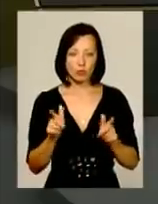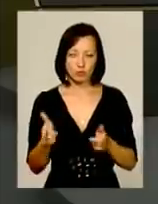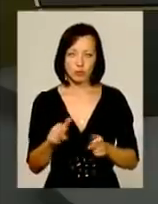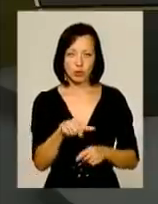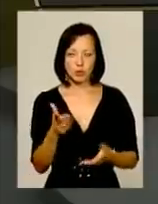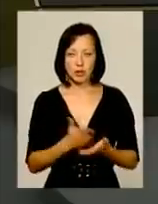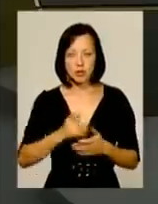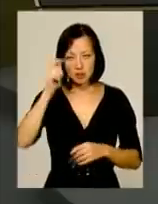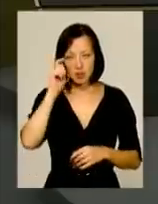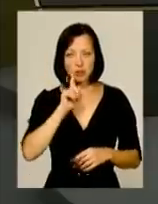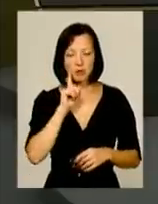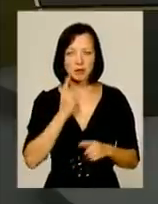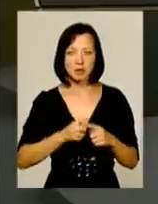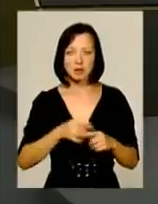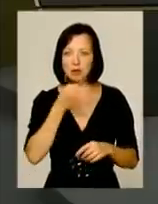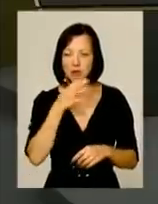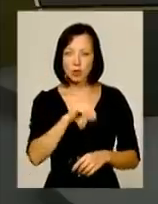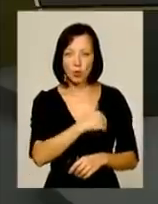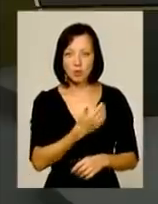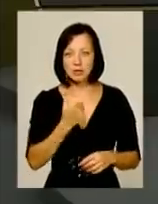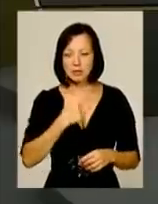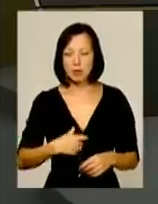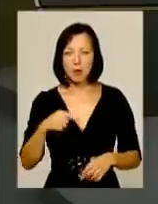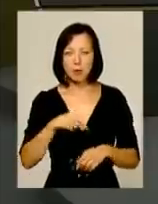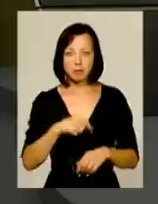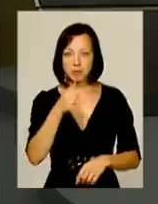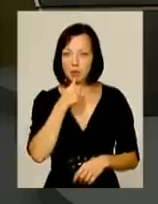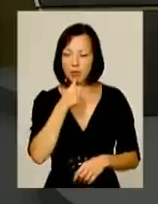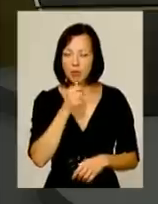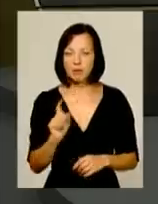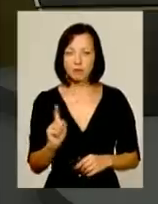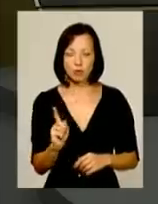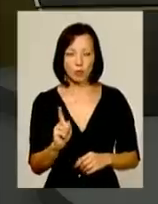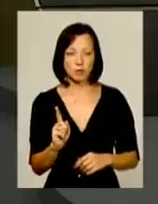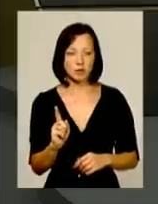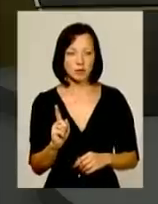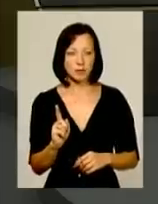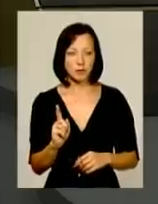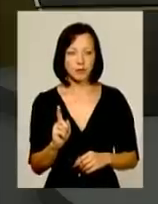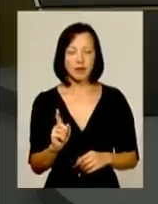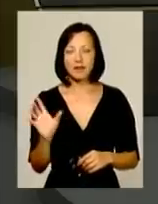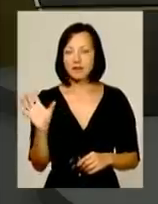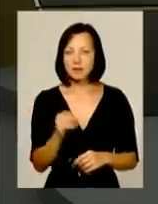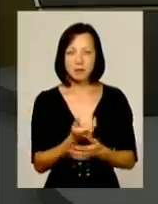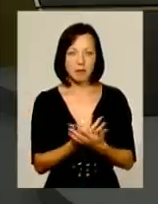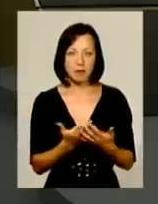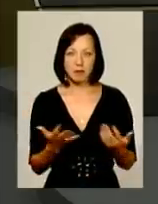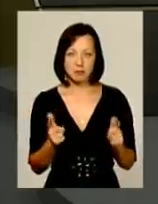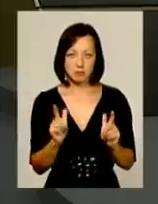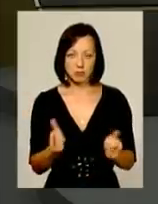Тобто, є хлопці молоді, яким це подобається, яким хочеться себе спробувати в чомусь. Тобто, всі по-різному йдуть.